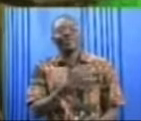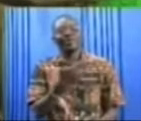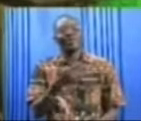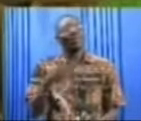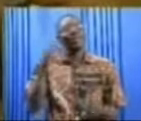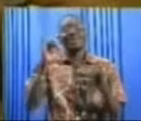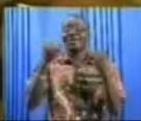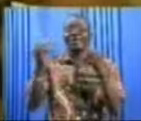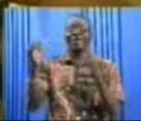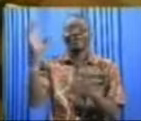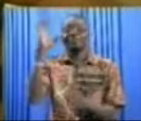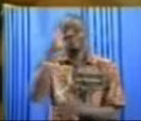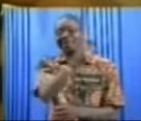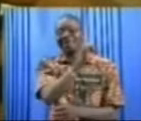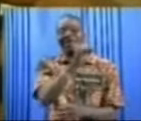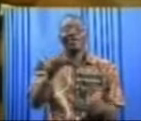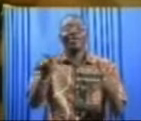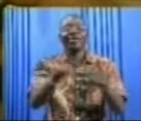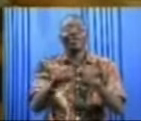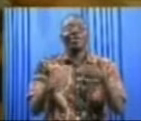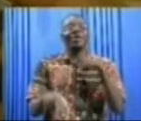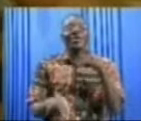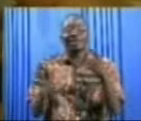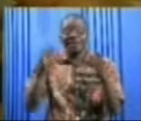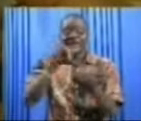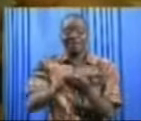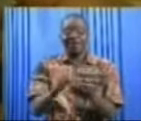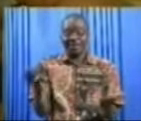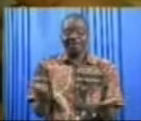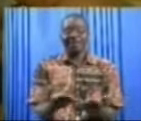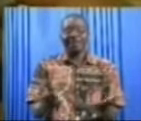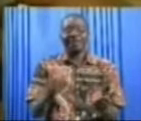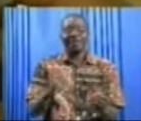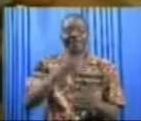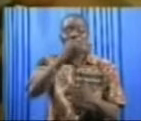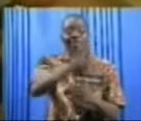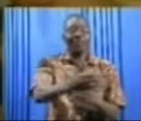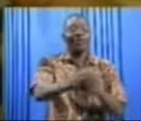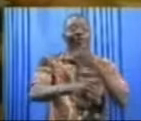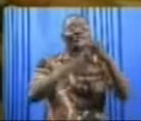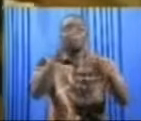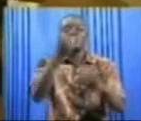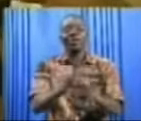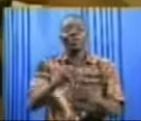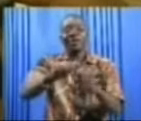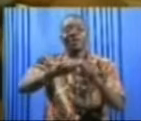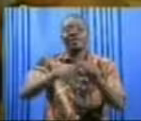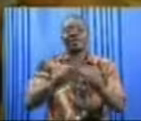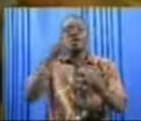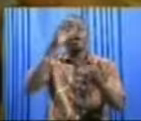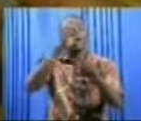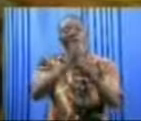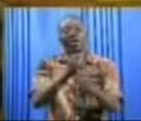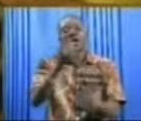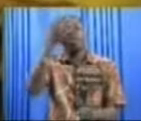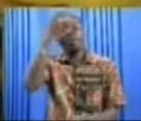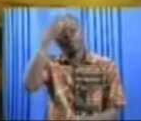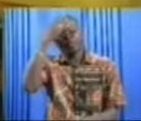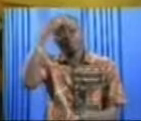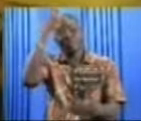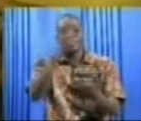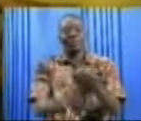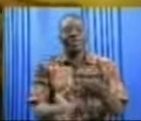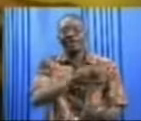chance. Comme on l'a dit, c'est ici et devant tout le monde que chacun a connu son gain. Donc je suis